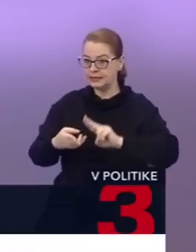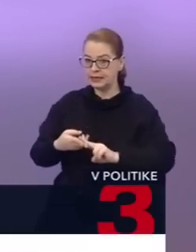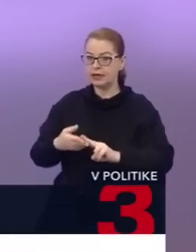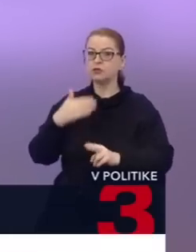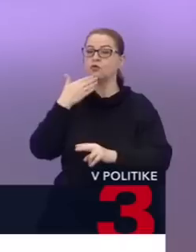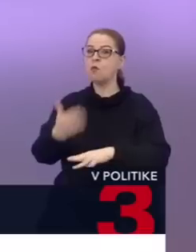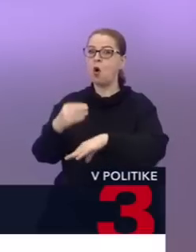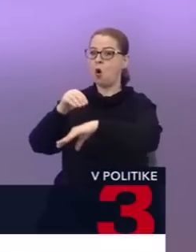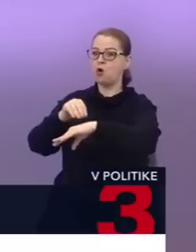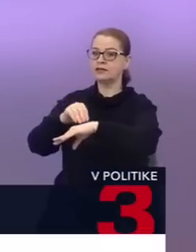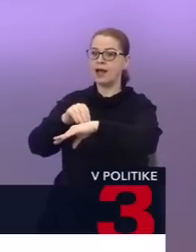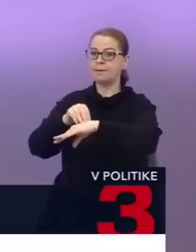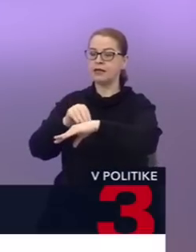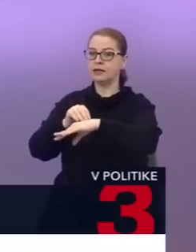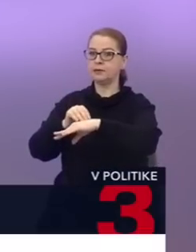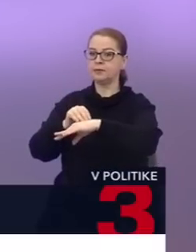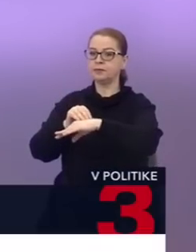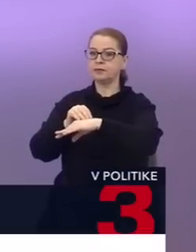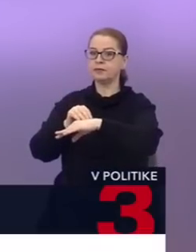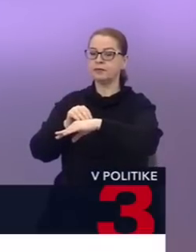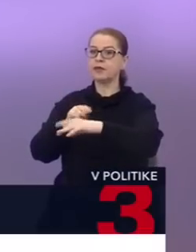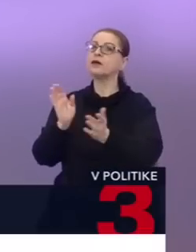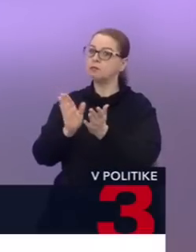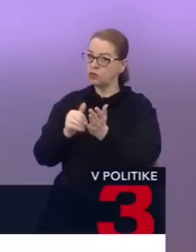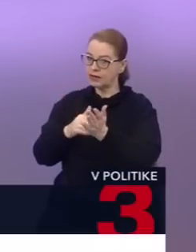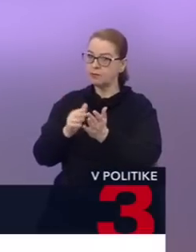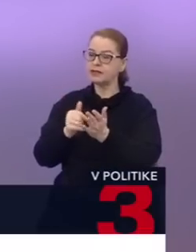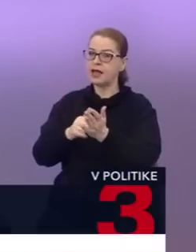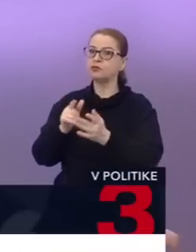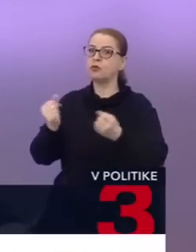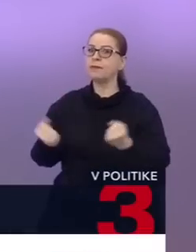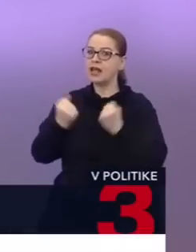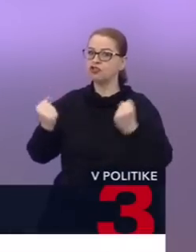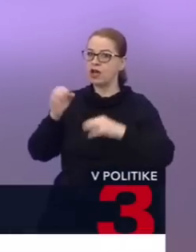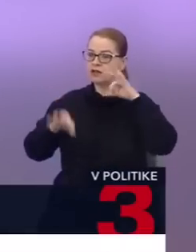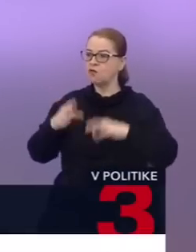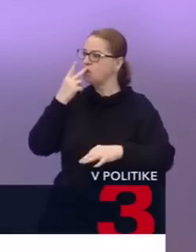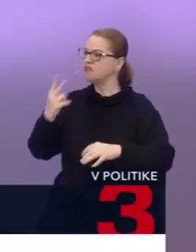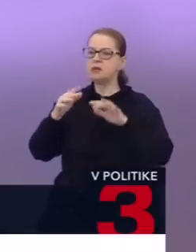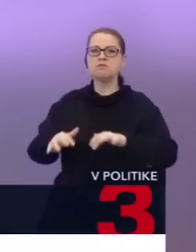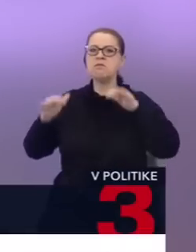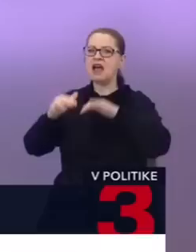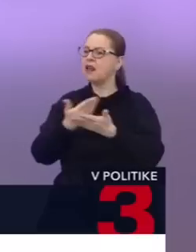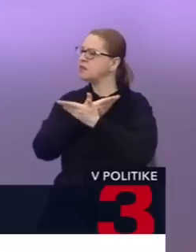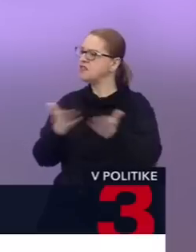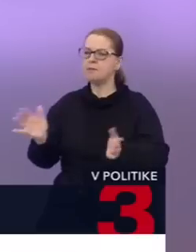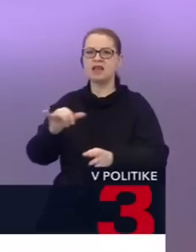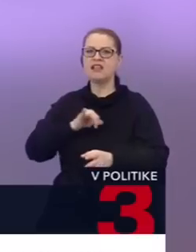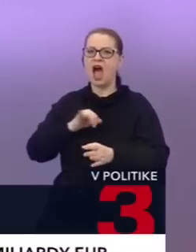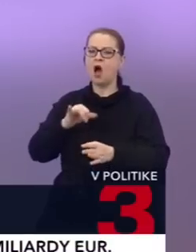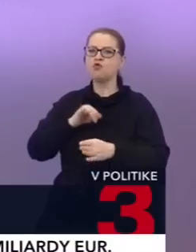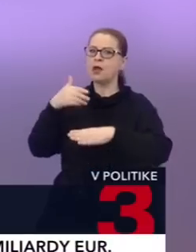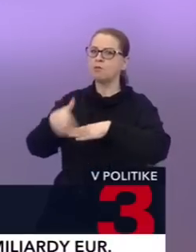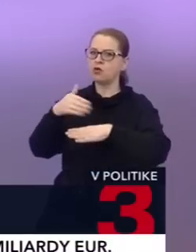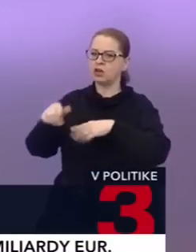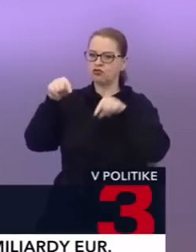potom, ako som oznámil, že treba pristúpiť k predčasným voľbám, lebo nie je v parlamente vôľa na to, aby pokračovala